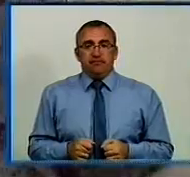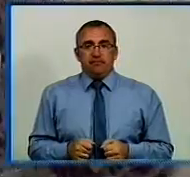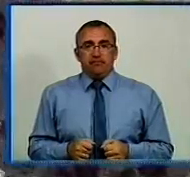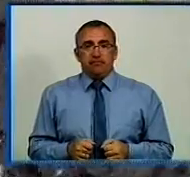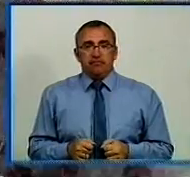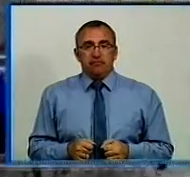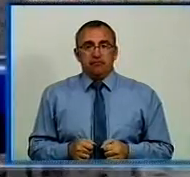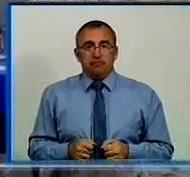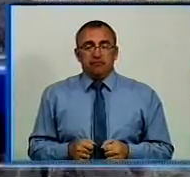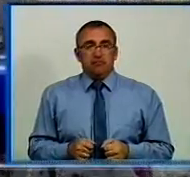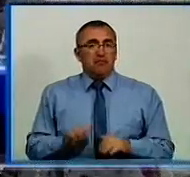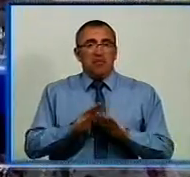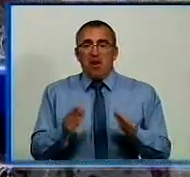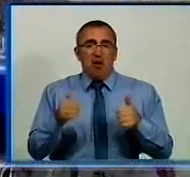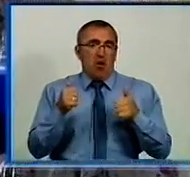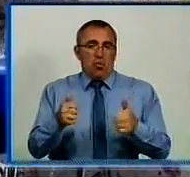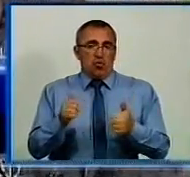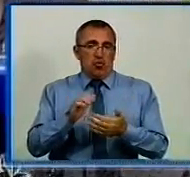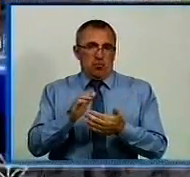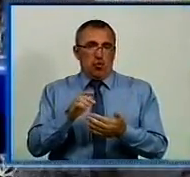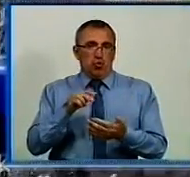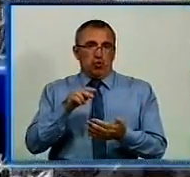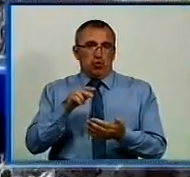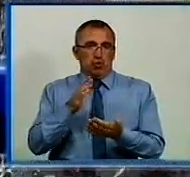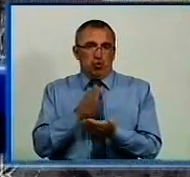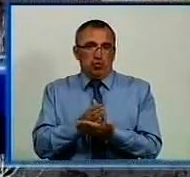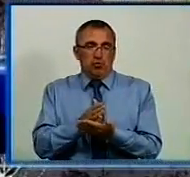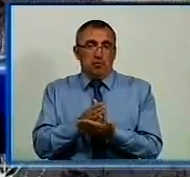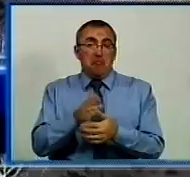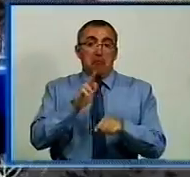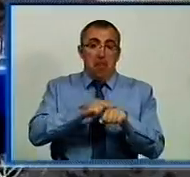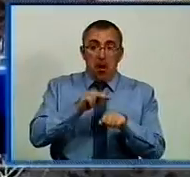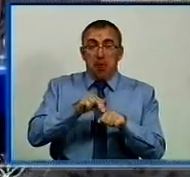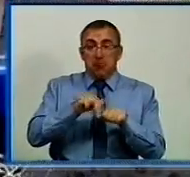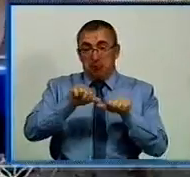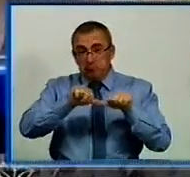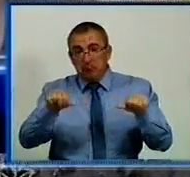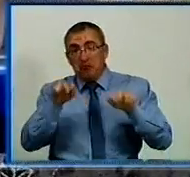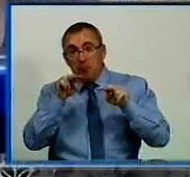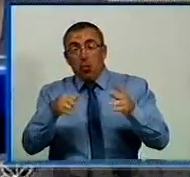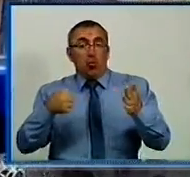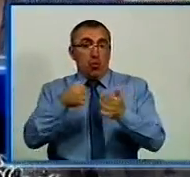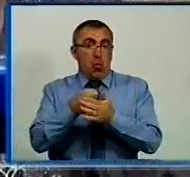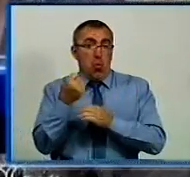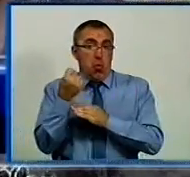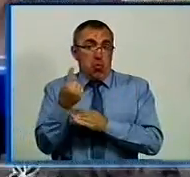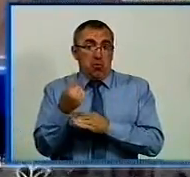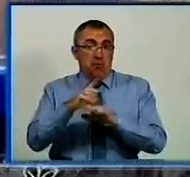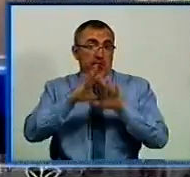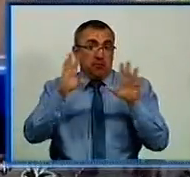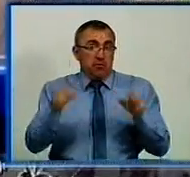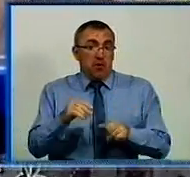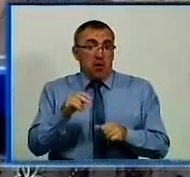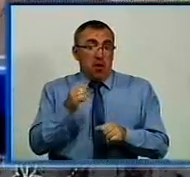Не в хорошому стані. Вроді б то міліція охороняє до 11. Це все, мабуть,